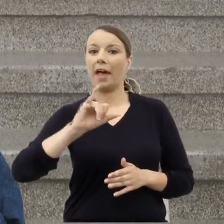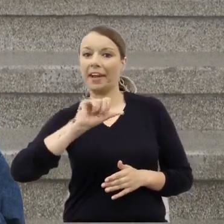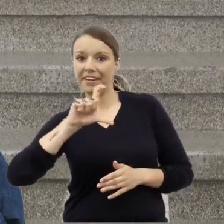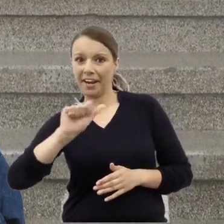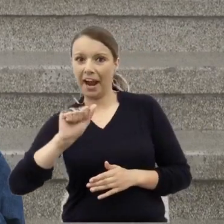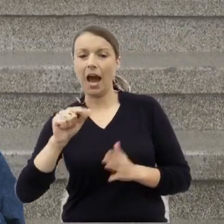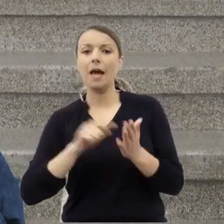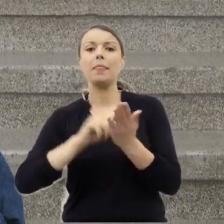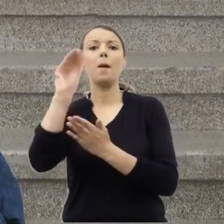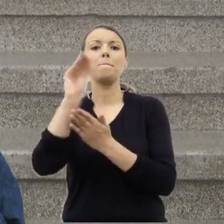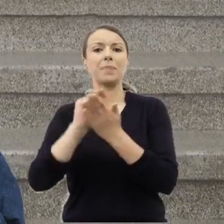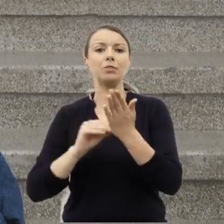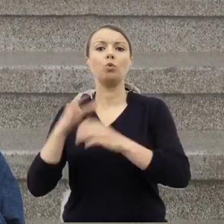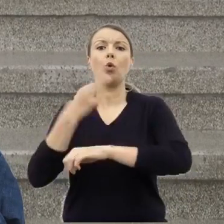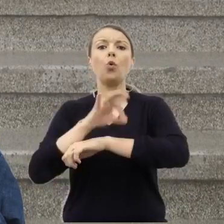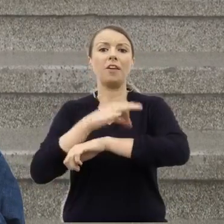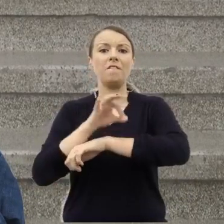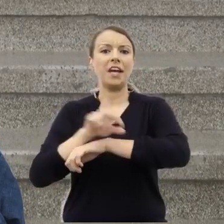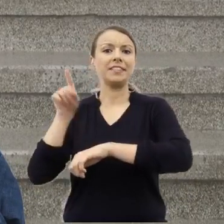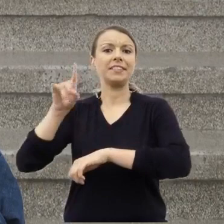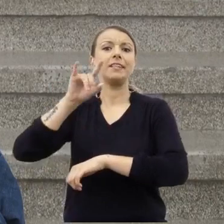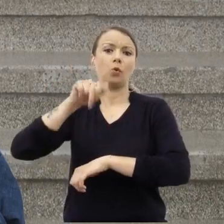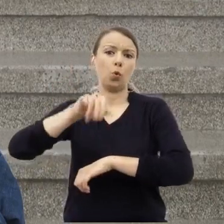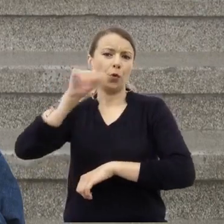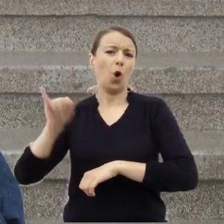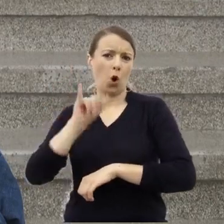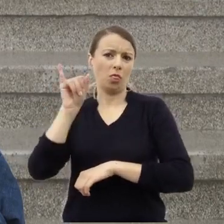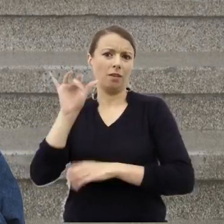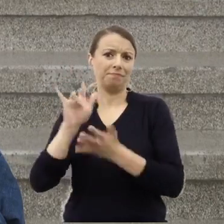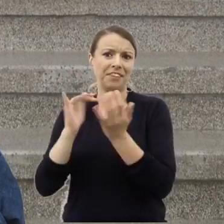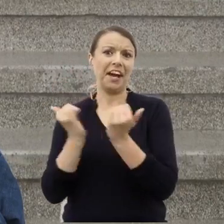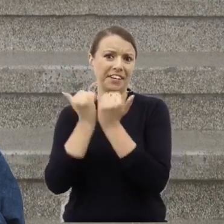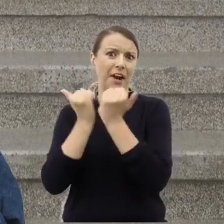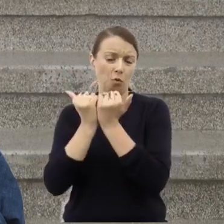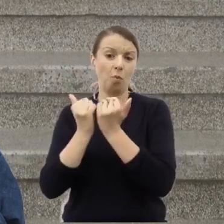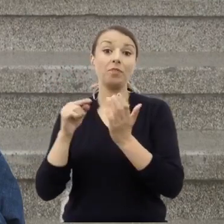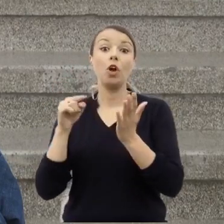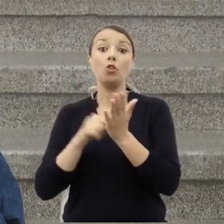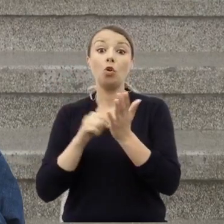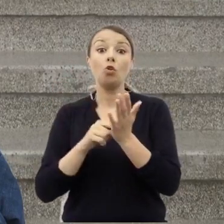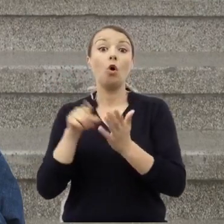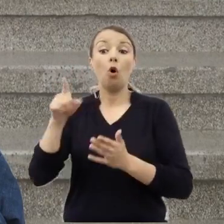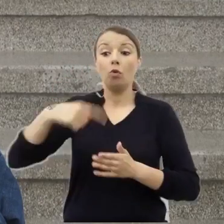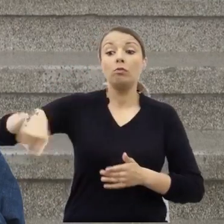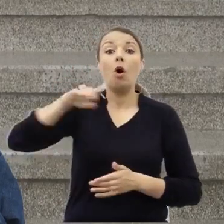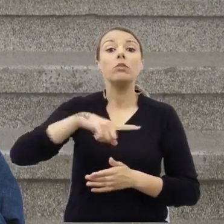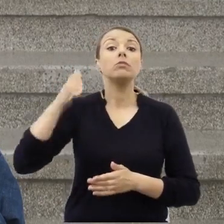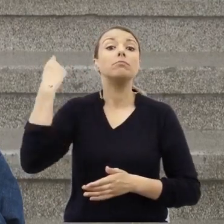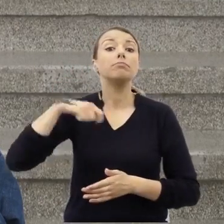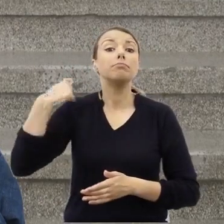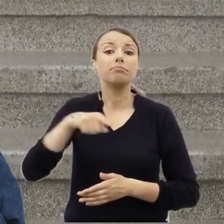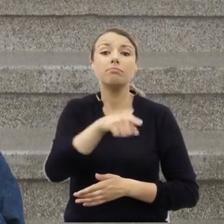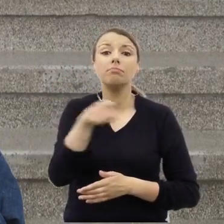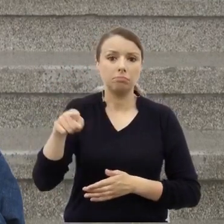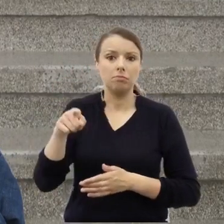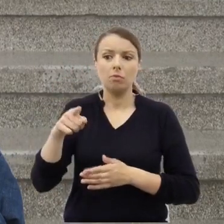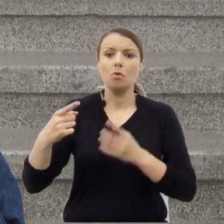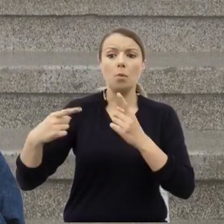Uniwersytetu Jagiellońskiego, byli to ludzie pochodzący z Kielecczyzny w ogromnym stopniu,